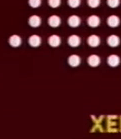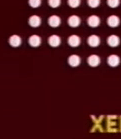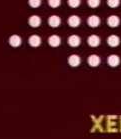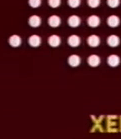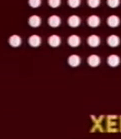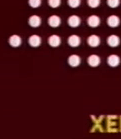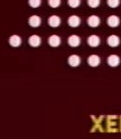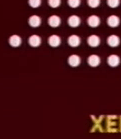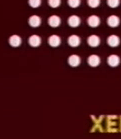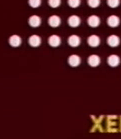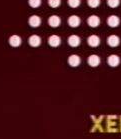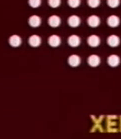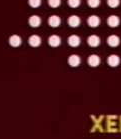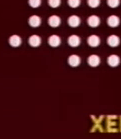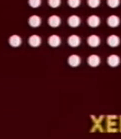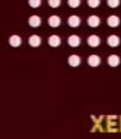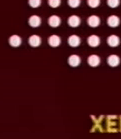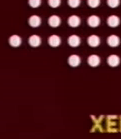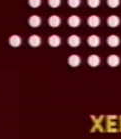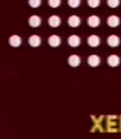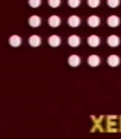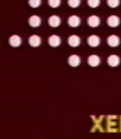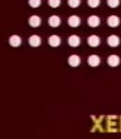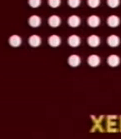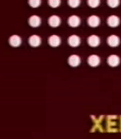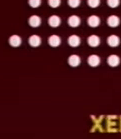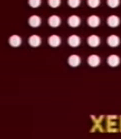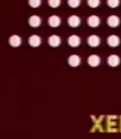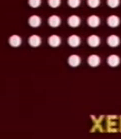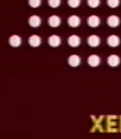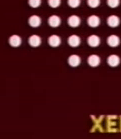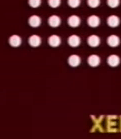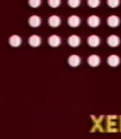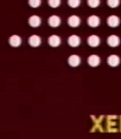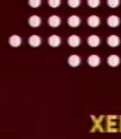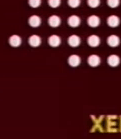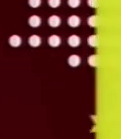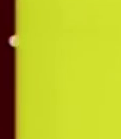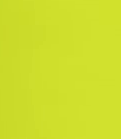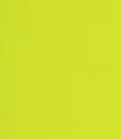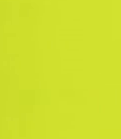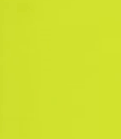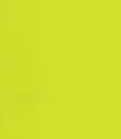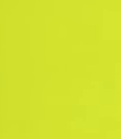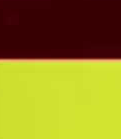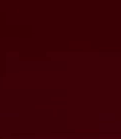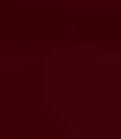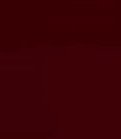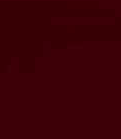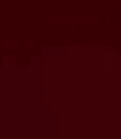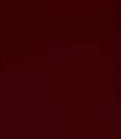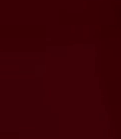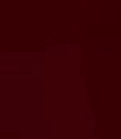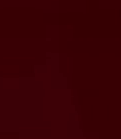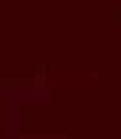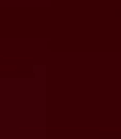Температура повітря по області вночі 4-6 тепла, в день 13-15 тепла. Температура